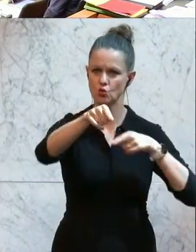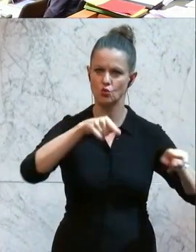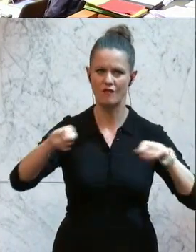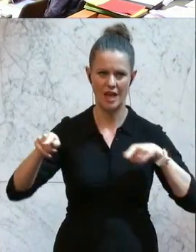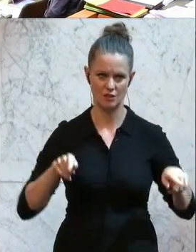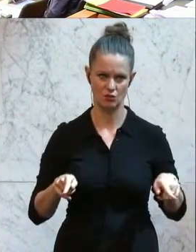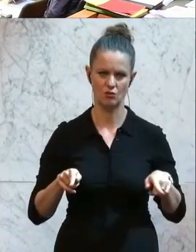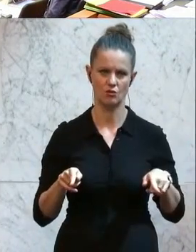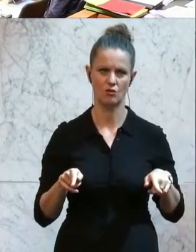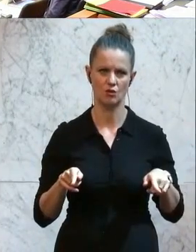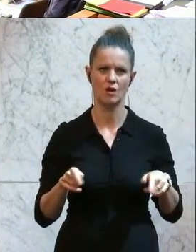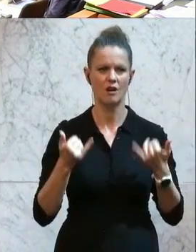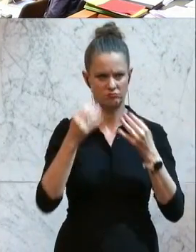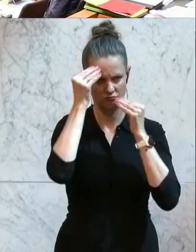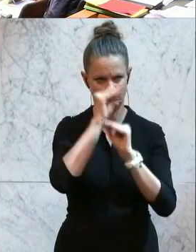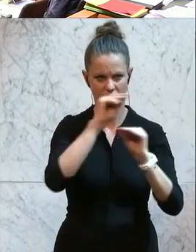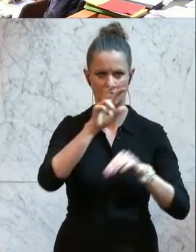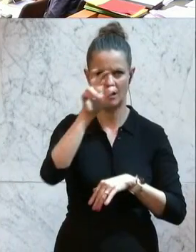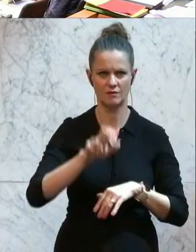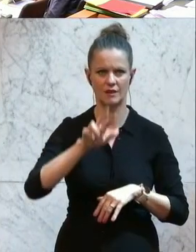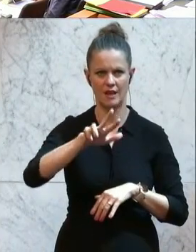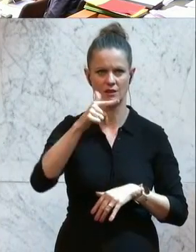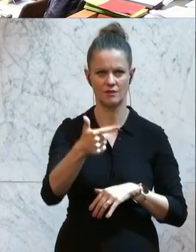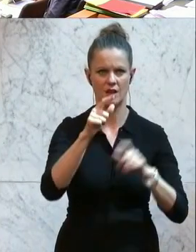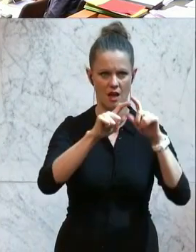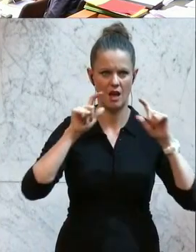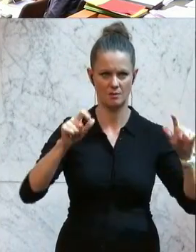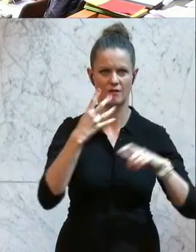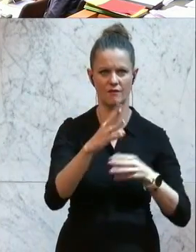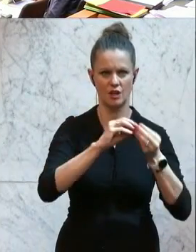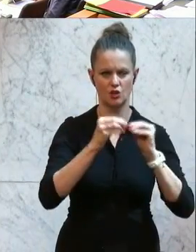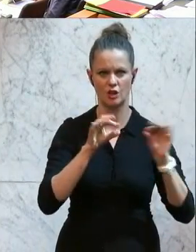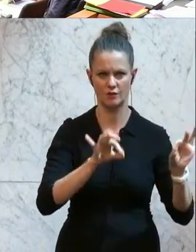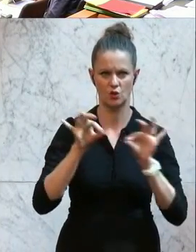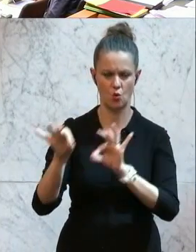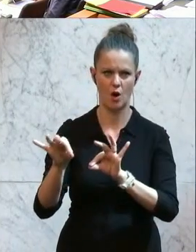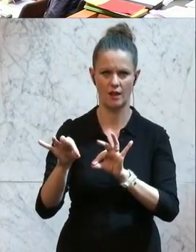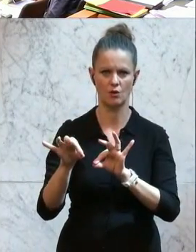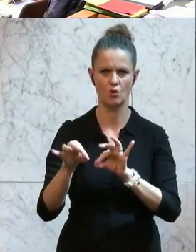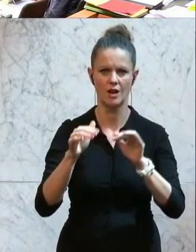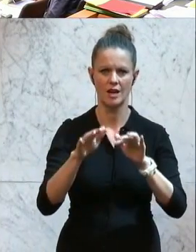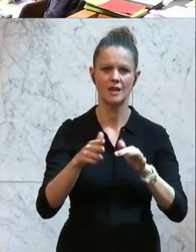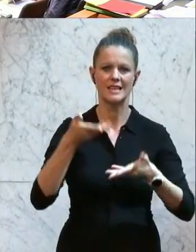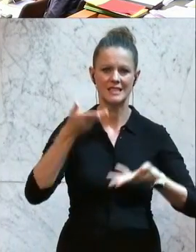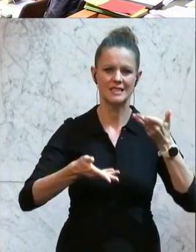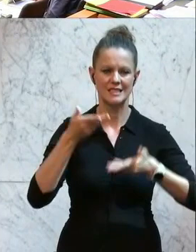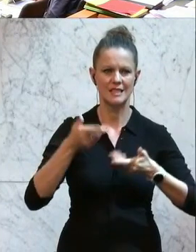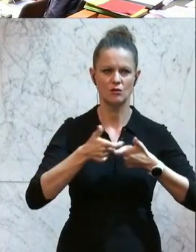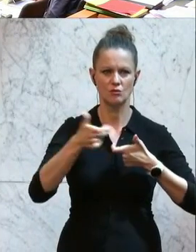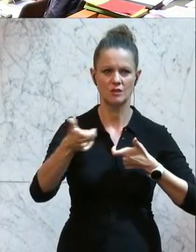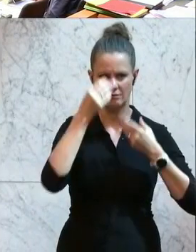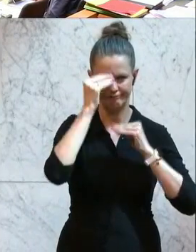zum Thema Gesundheitsvorsorge und Gesundheitsversorgung ist